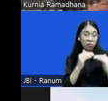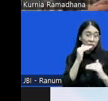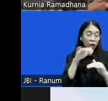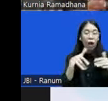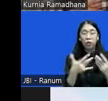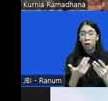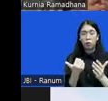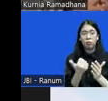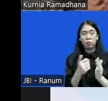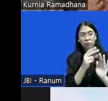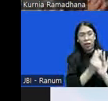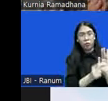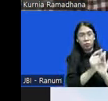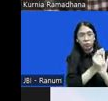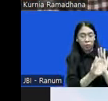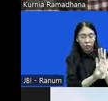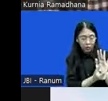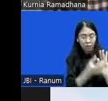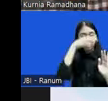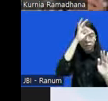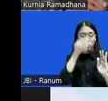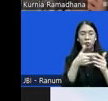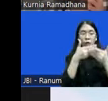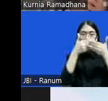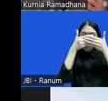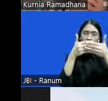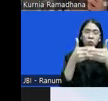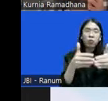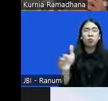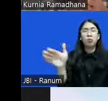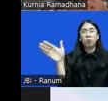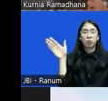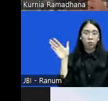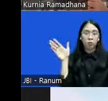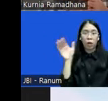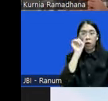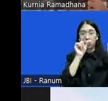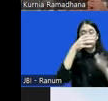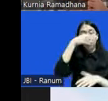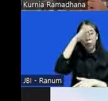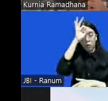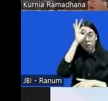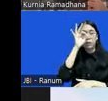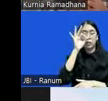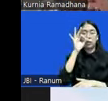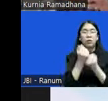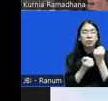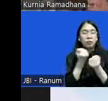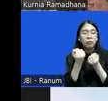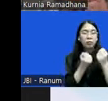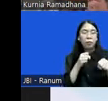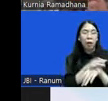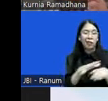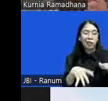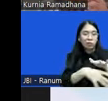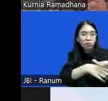Polri ini membuka kerang yang sebesar-besarnya untuk kepolisian melakukan praktik korupsi